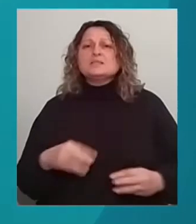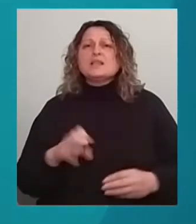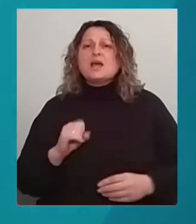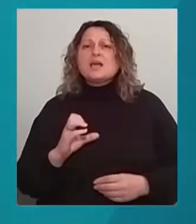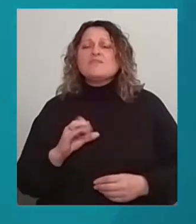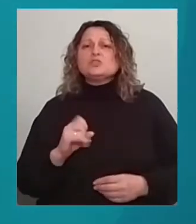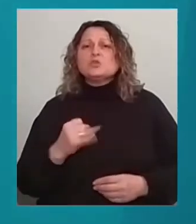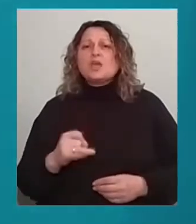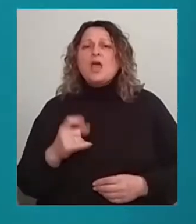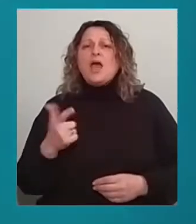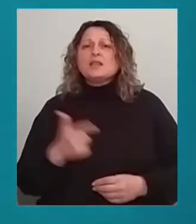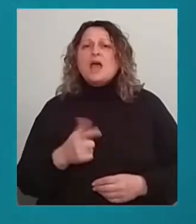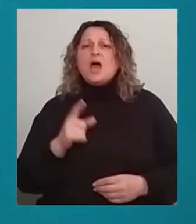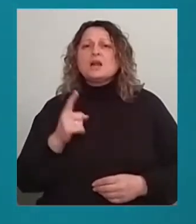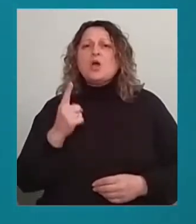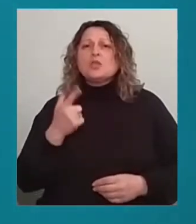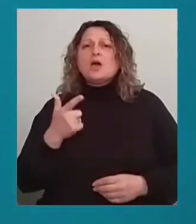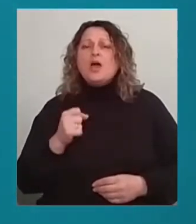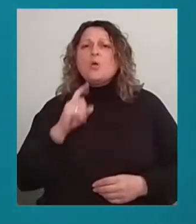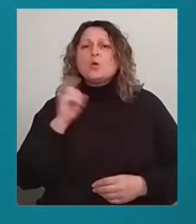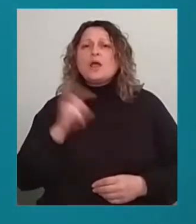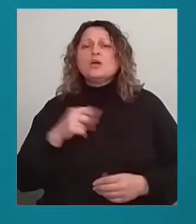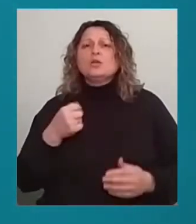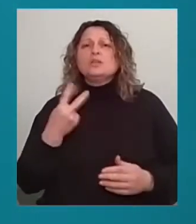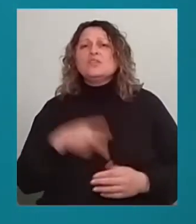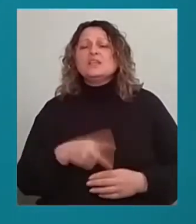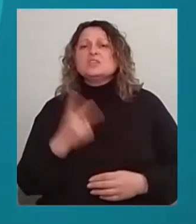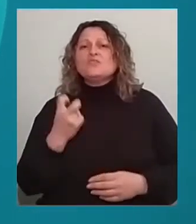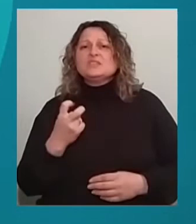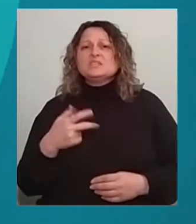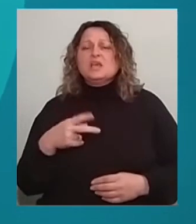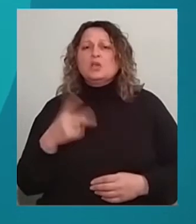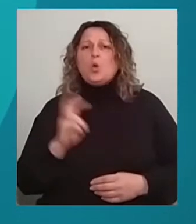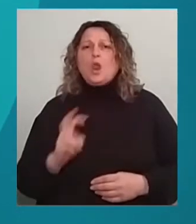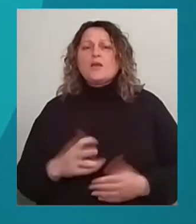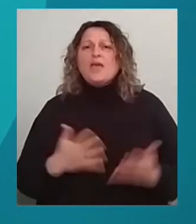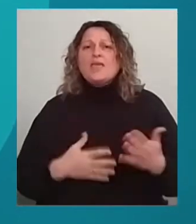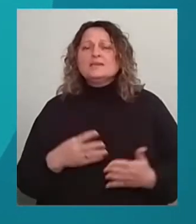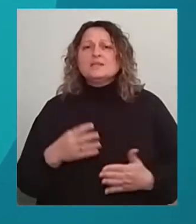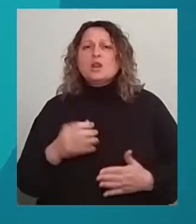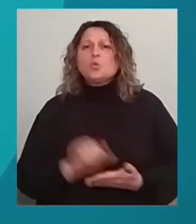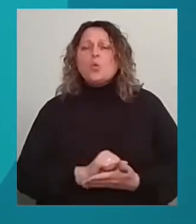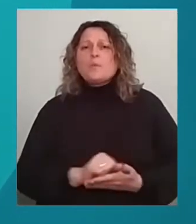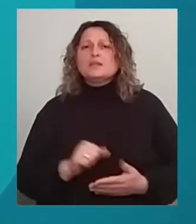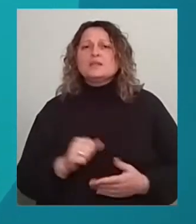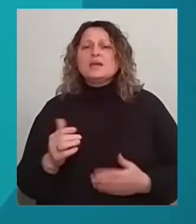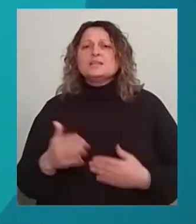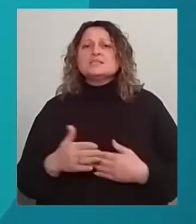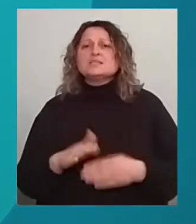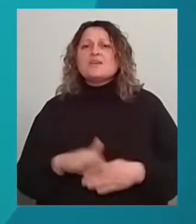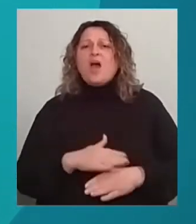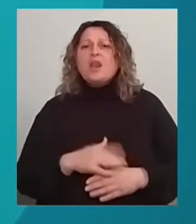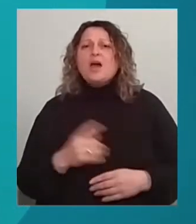гектар української землі може коштувати близько 2200 доларів. Якщо документ схвалюють в цілому, діяти він почне 1